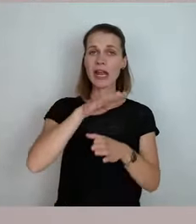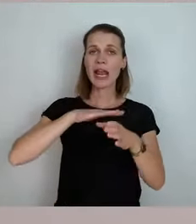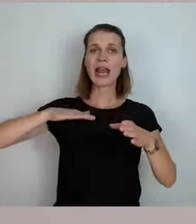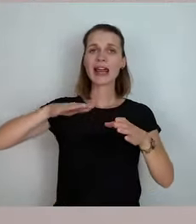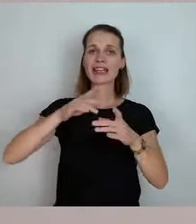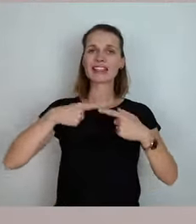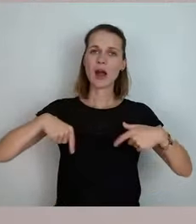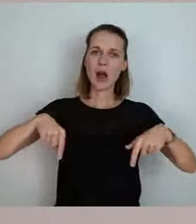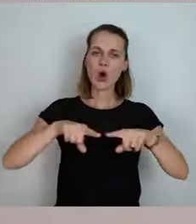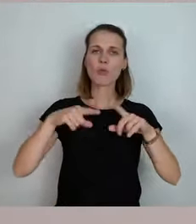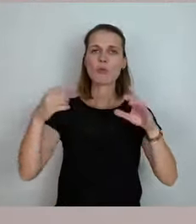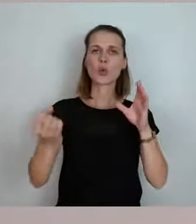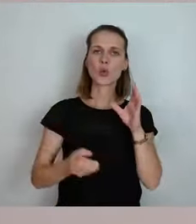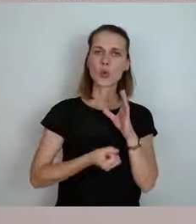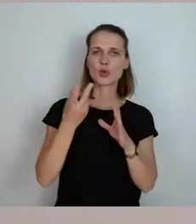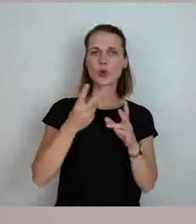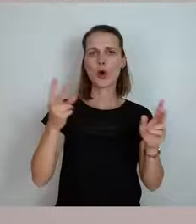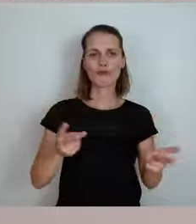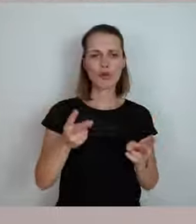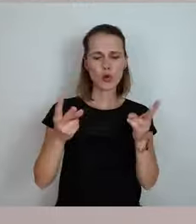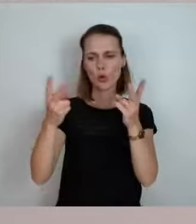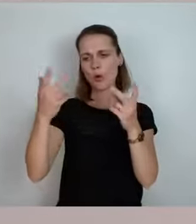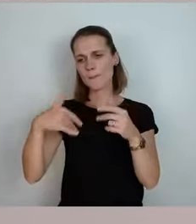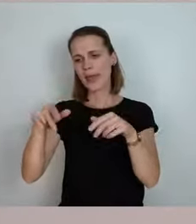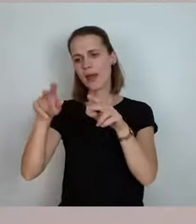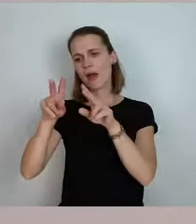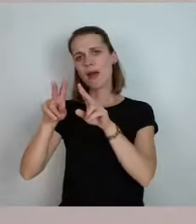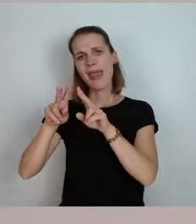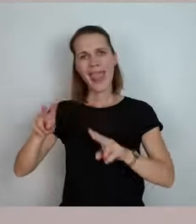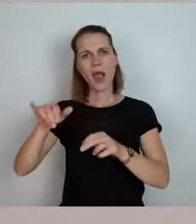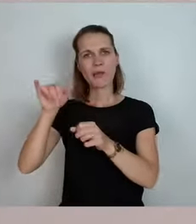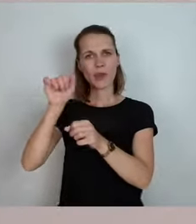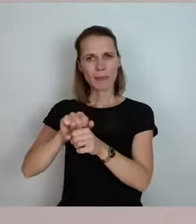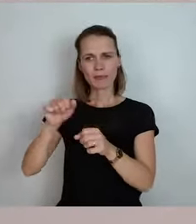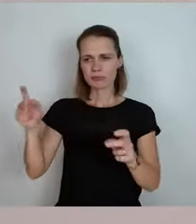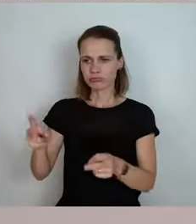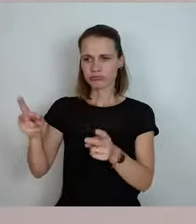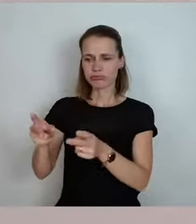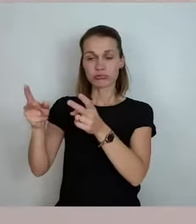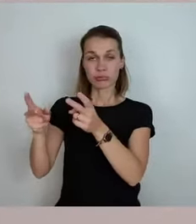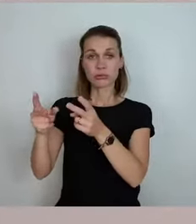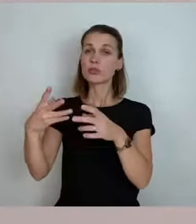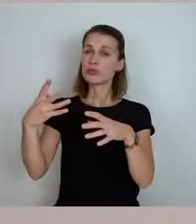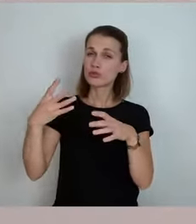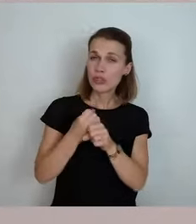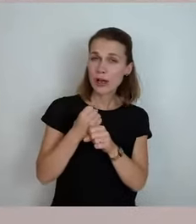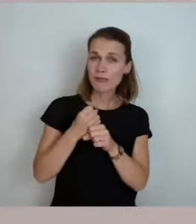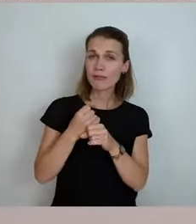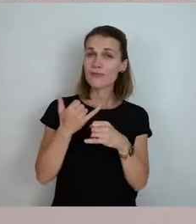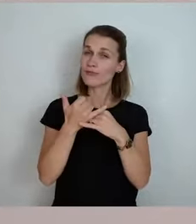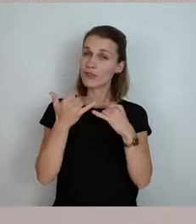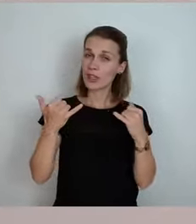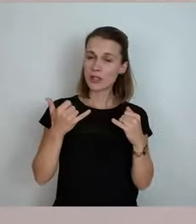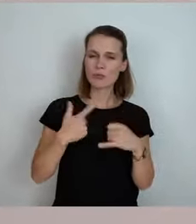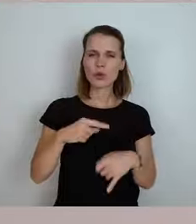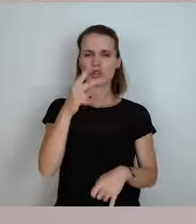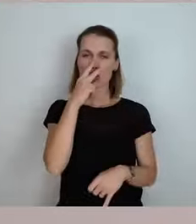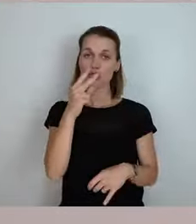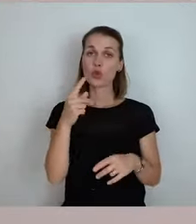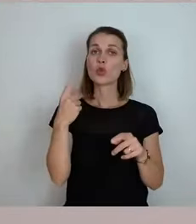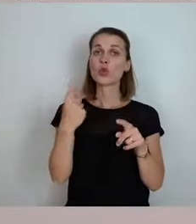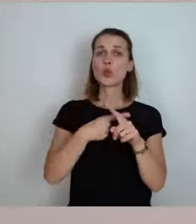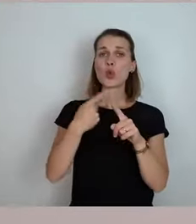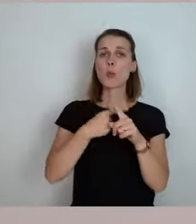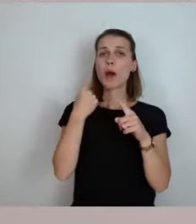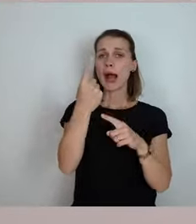Kulturförderung, überhaupt Förderung auch von Ehrenamt. Wir werden das hinkriegen, wenn wir uns vernünftig anschauen, was hat für uns Priorität und wo